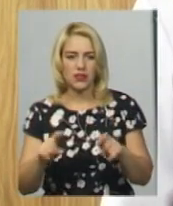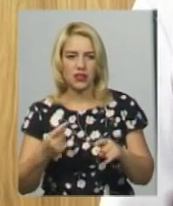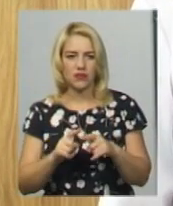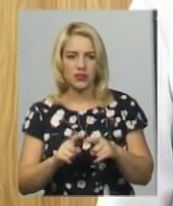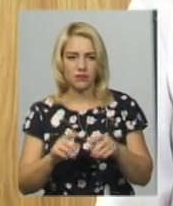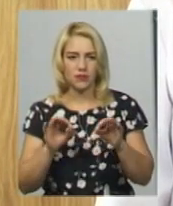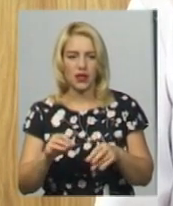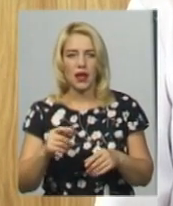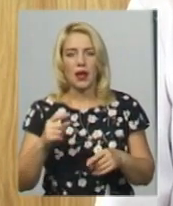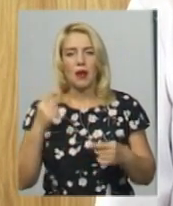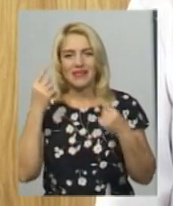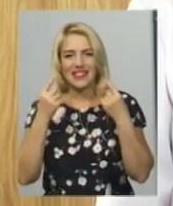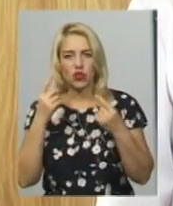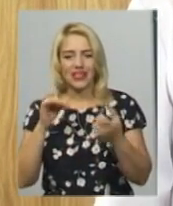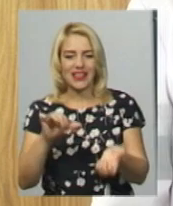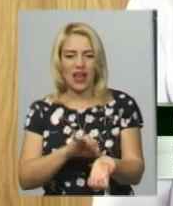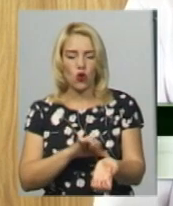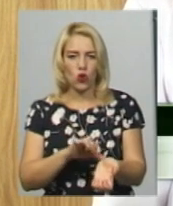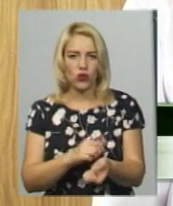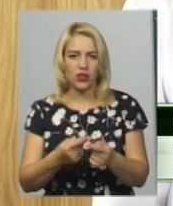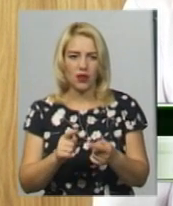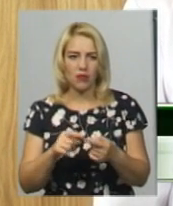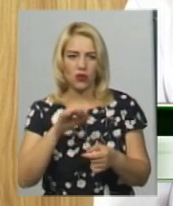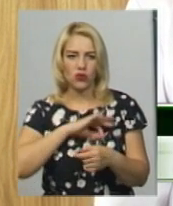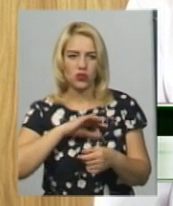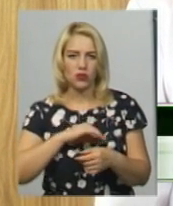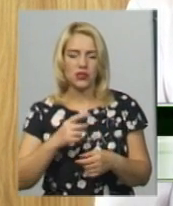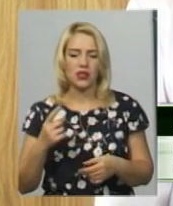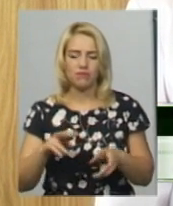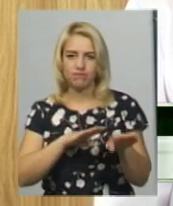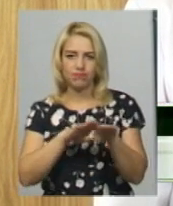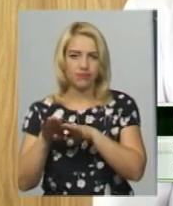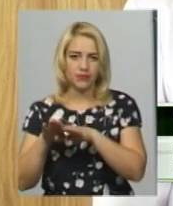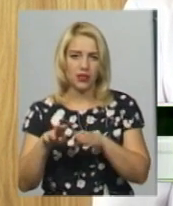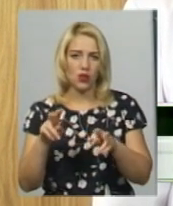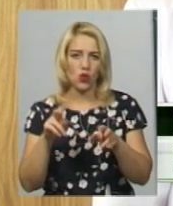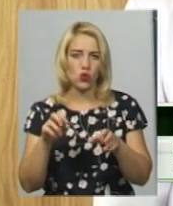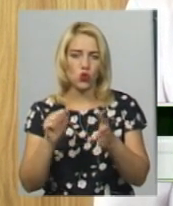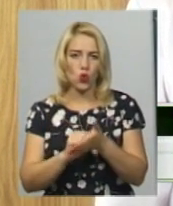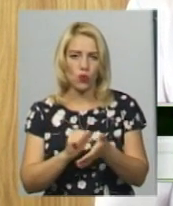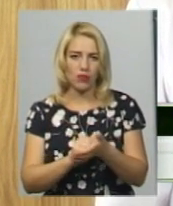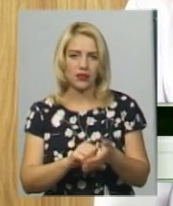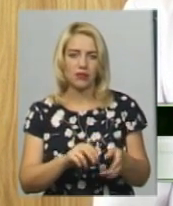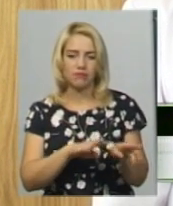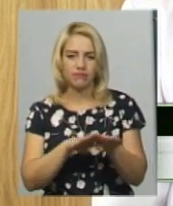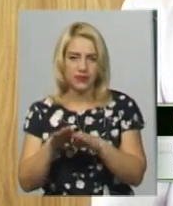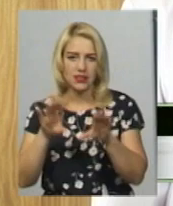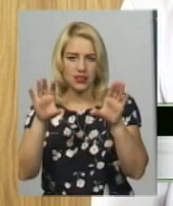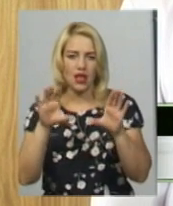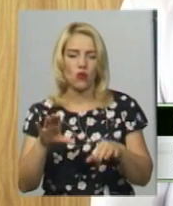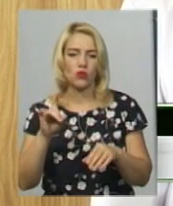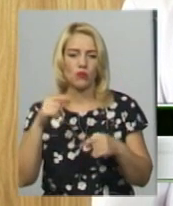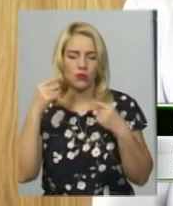Психіатрія і наркологія – ми користуємося одними нормативними документами. Одним і тим самим Законом України про